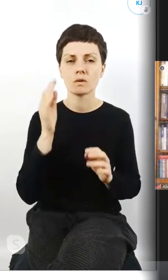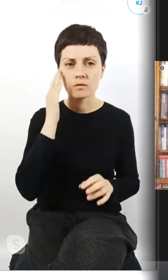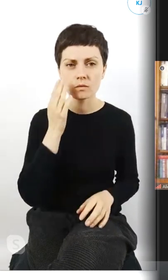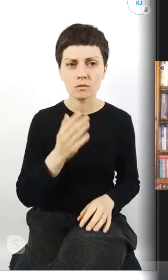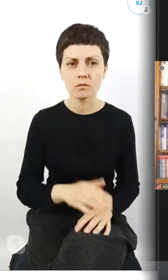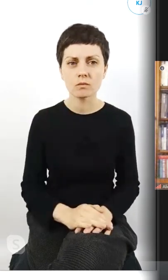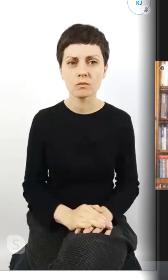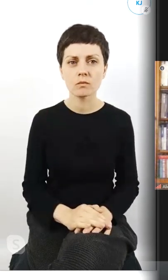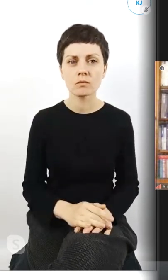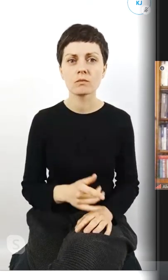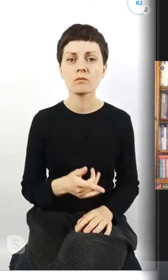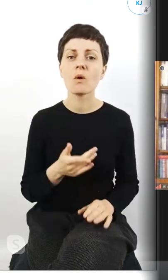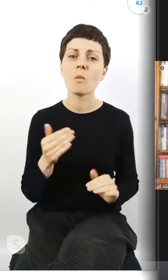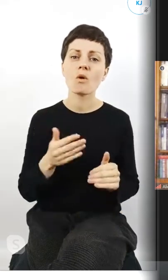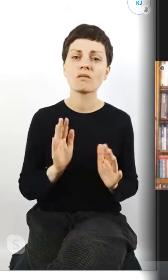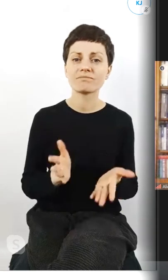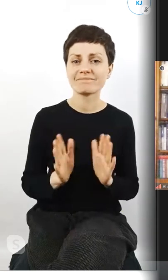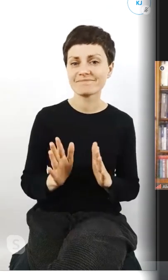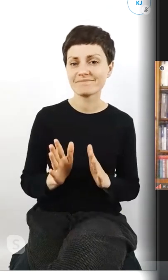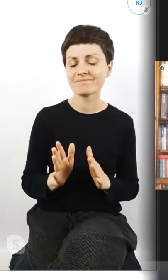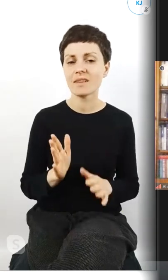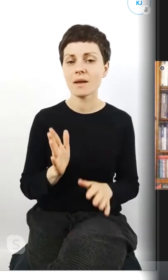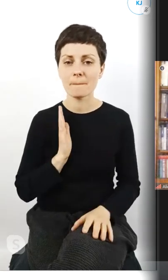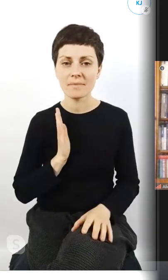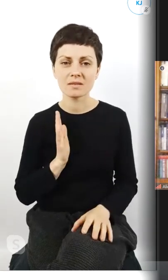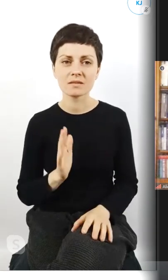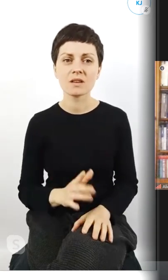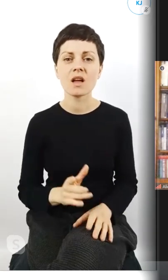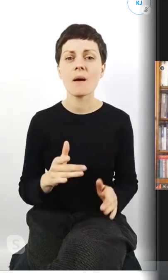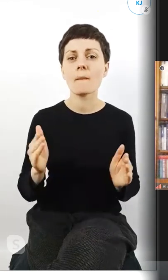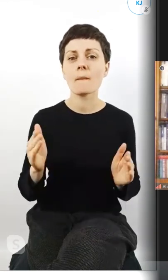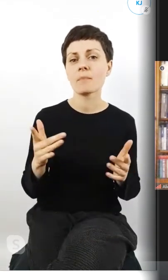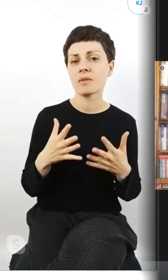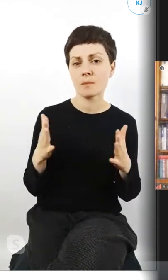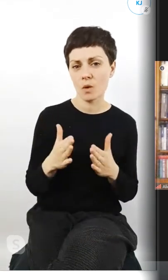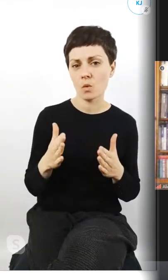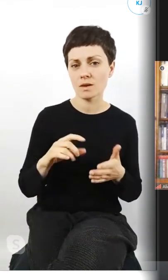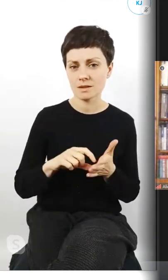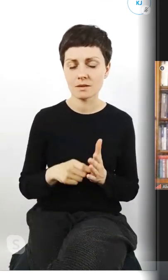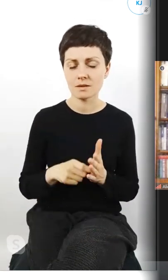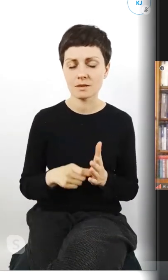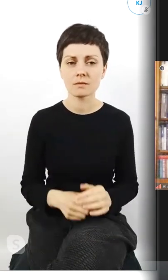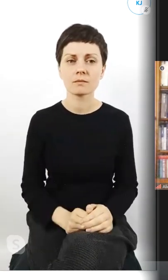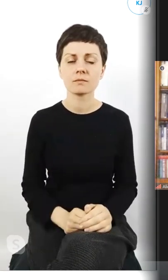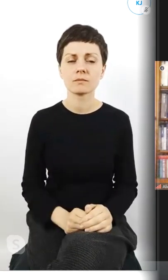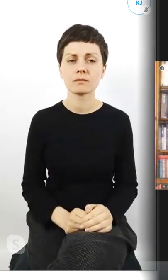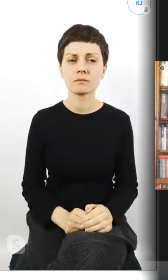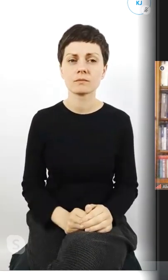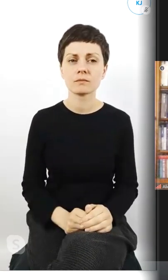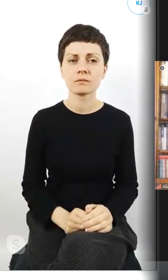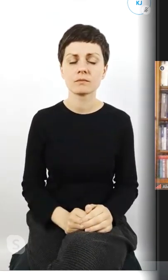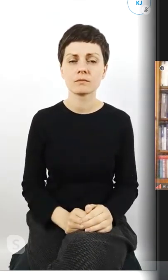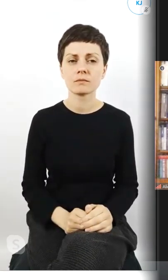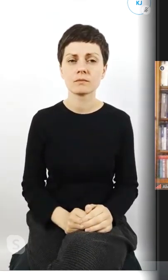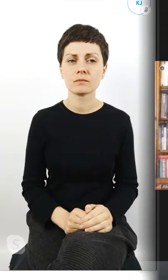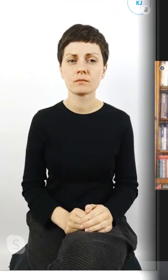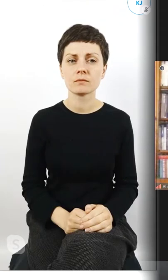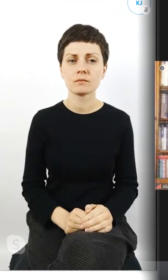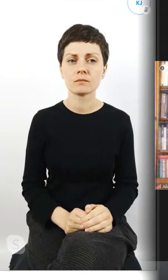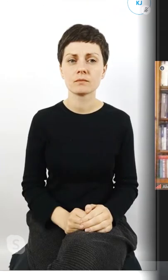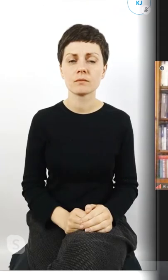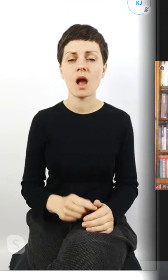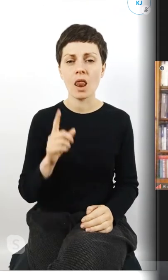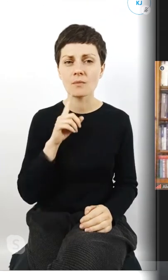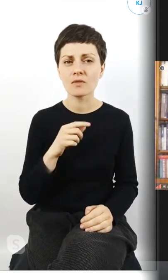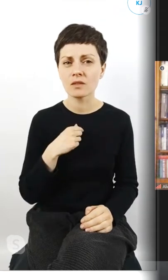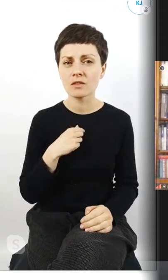niebezpieczne będąc niedużej sali ale tak szczerze mam się strasznie cieszę, że